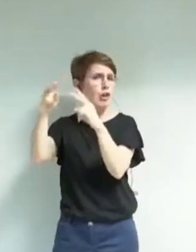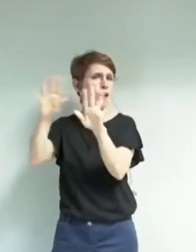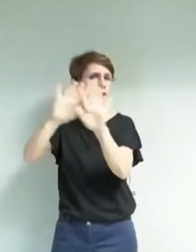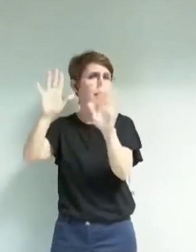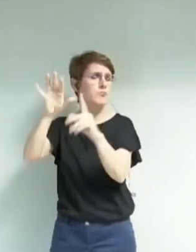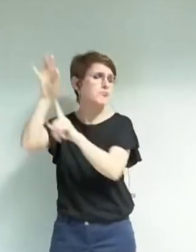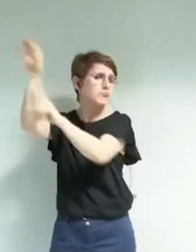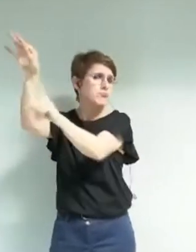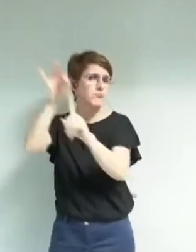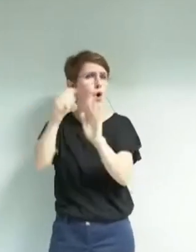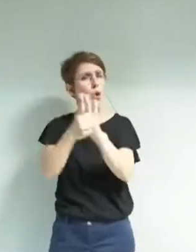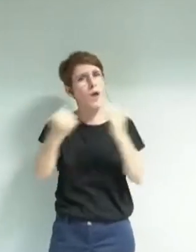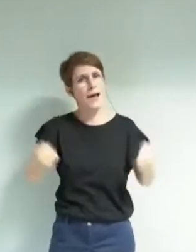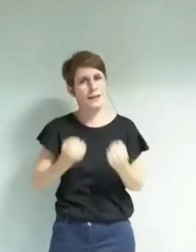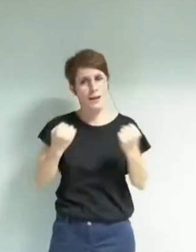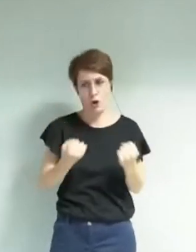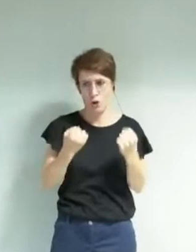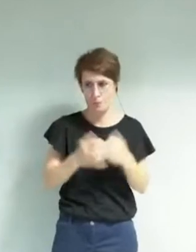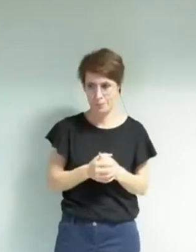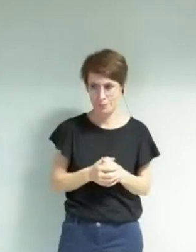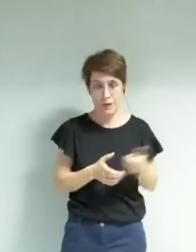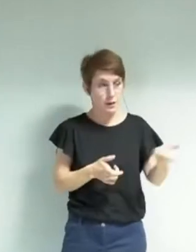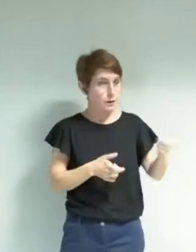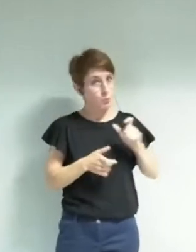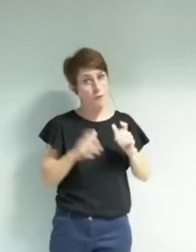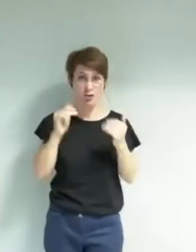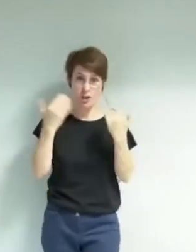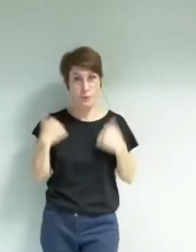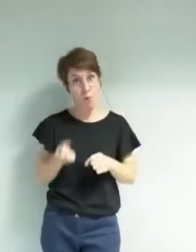Merci. J'espère que je n pas le Covid et que ne le ferai pas.